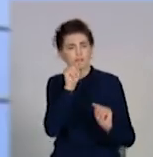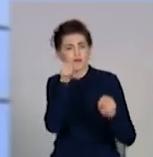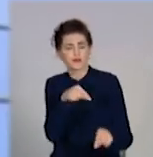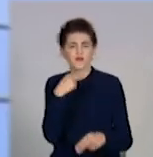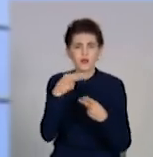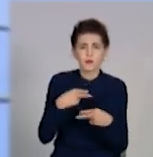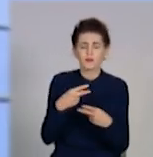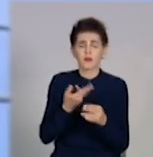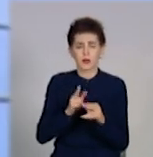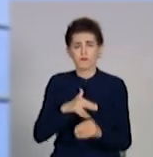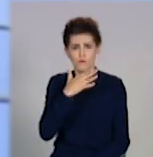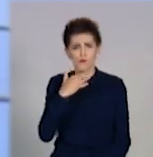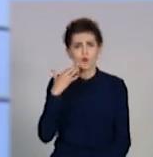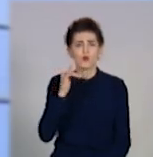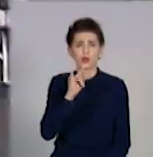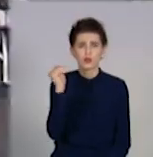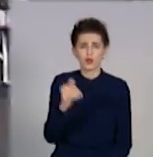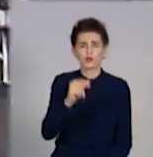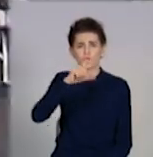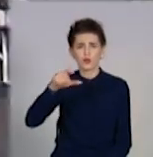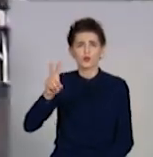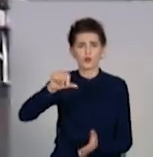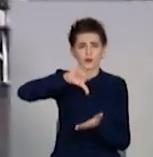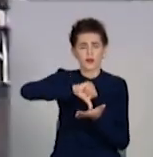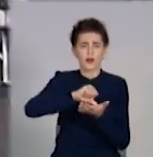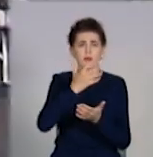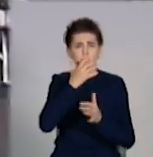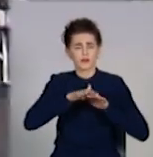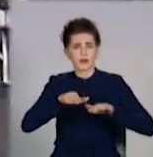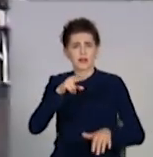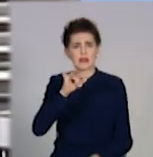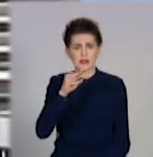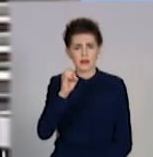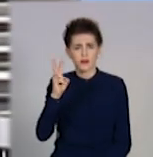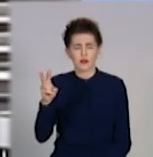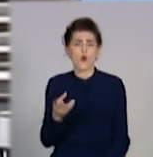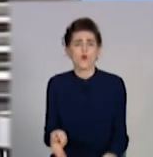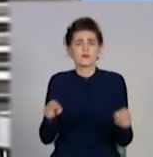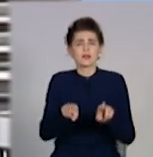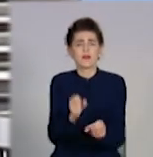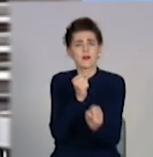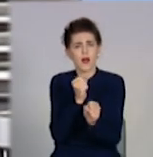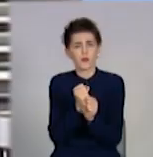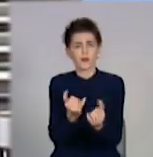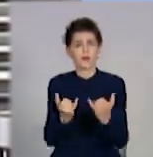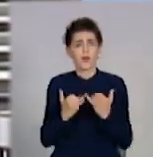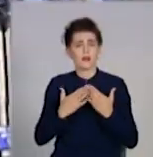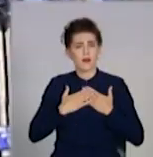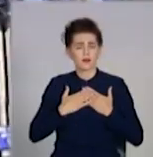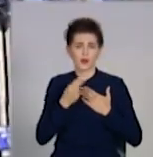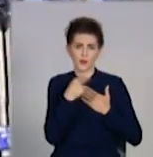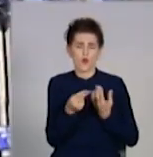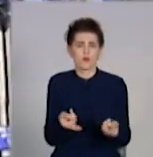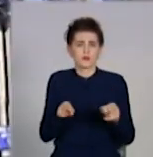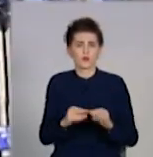Він, як і тисячі працівників теплоелектростанції ДТЕК, залишається на роботі заради нас. Тож давайте будемо вдома